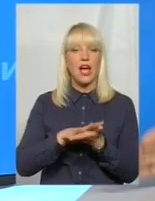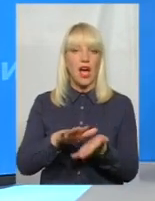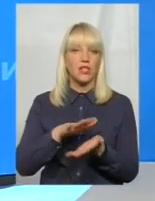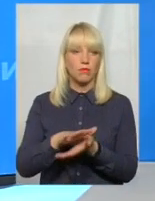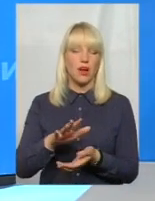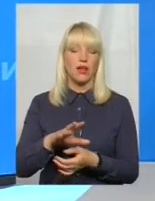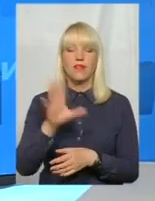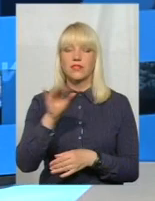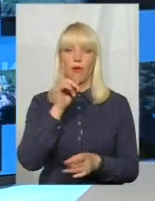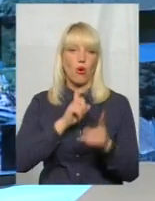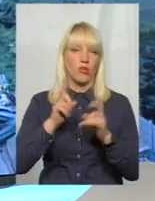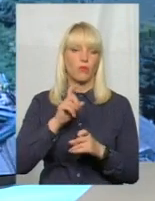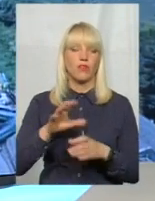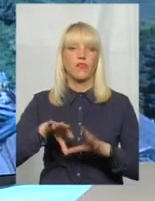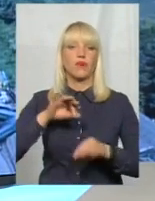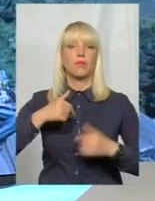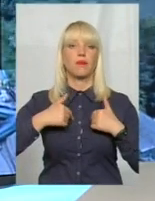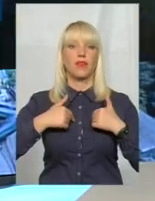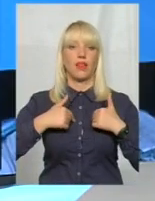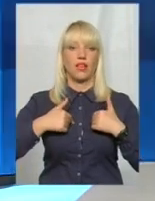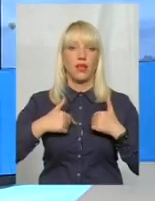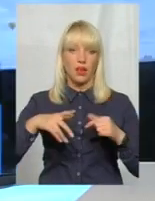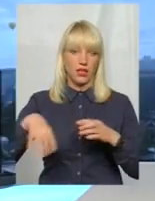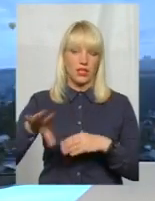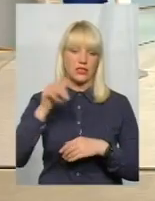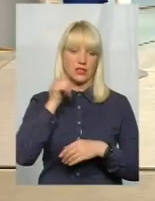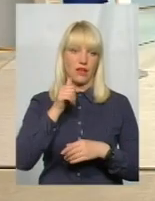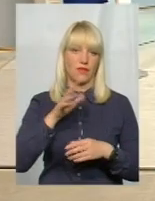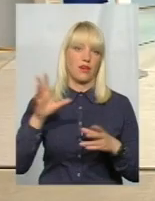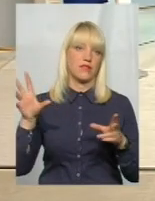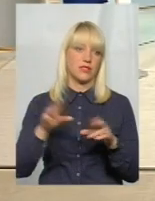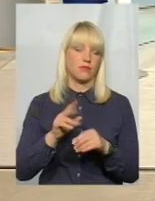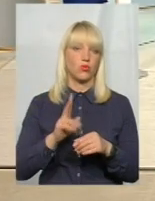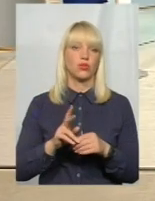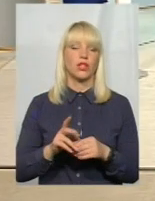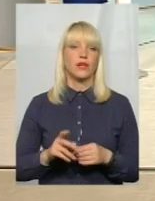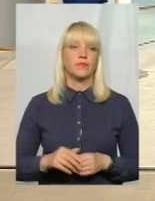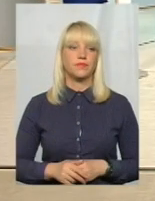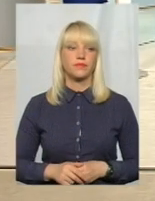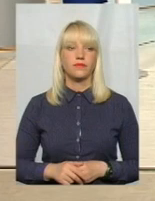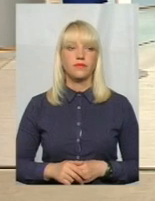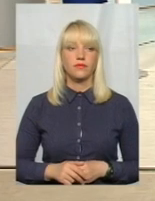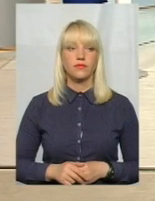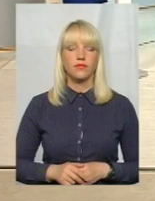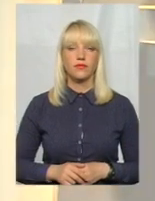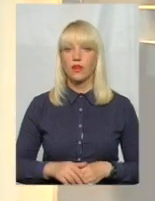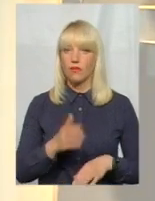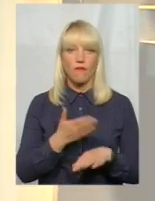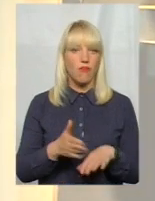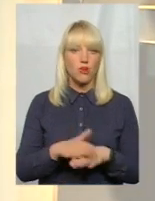вибери мене, і завтра всі кози будуть в золоті. Дякую, пане Викола. Пане Олег? Насправді, важко додавати після такого